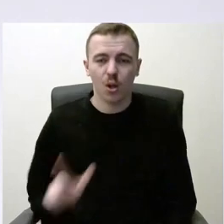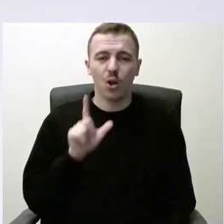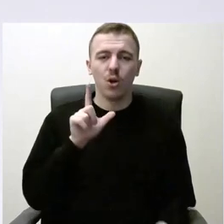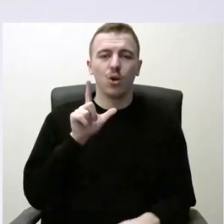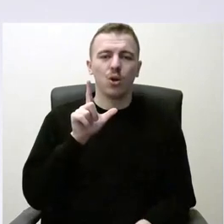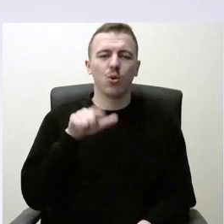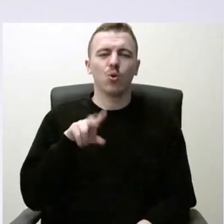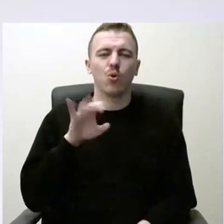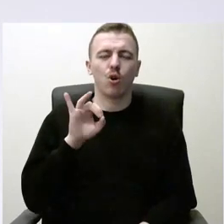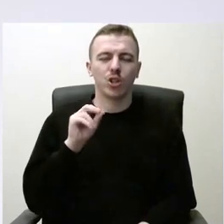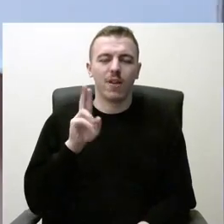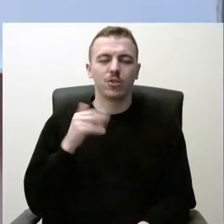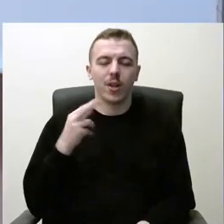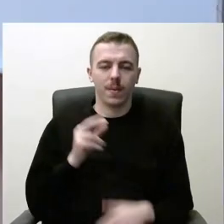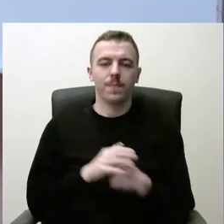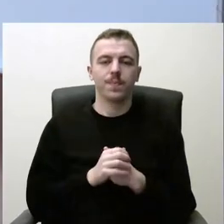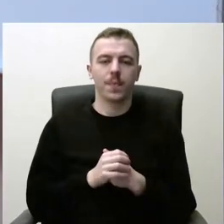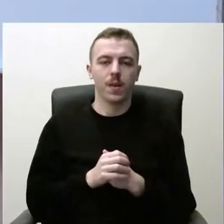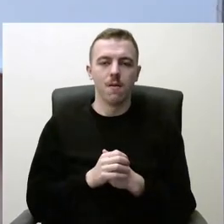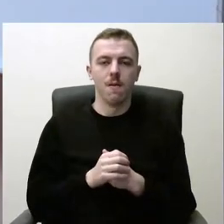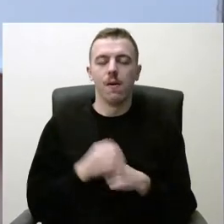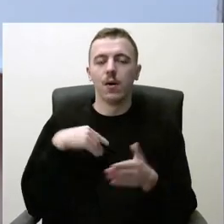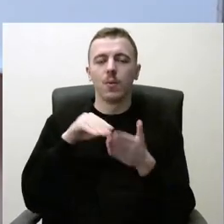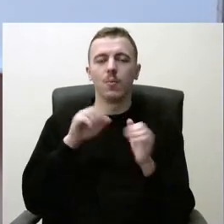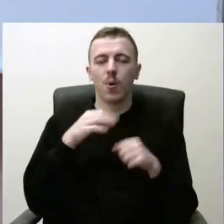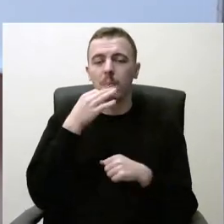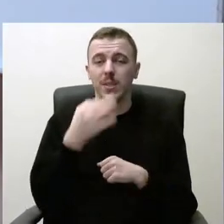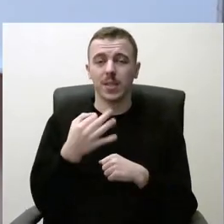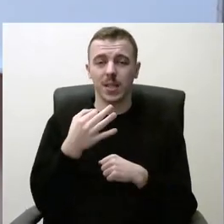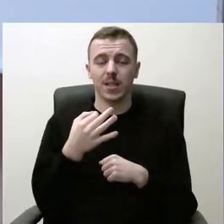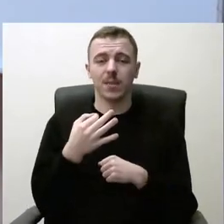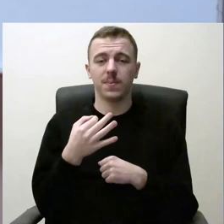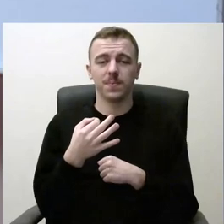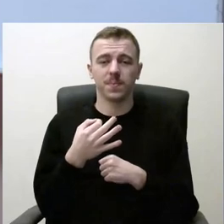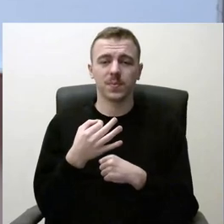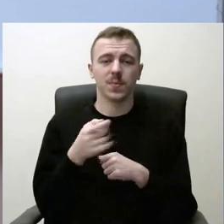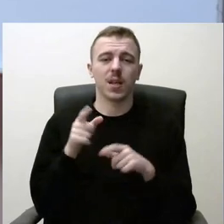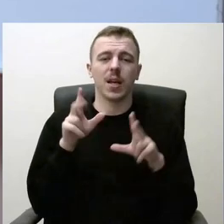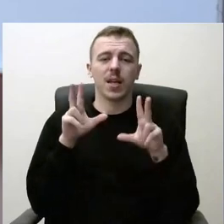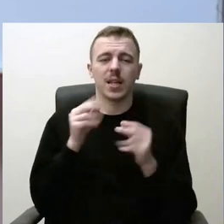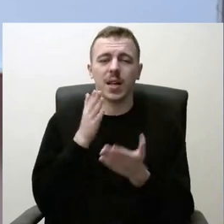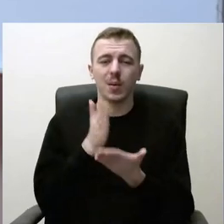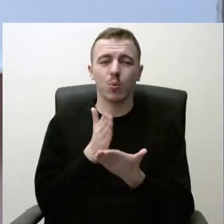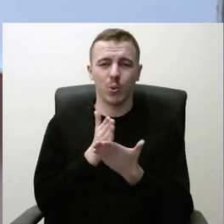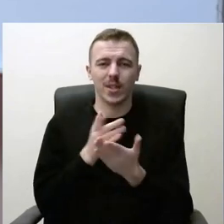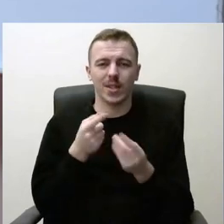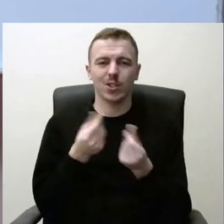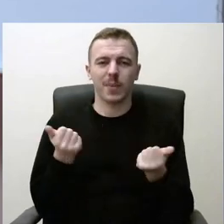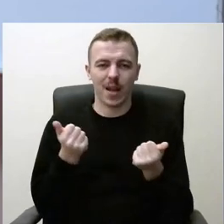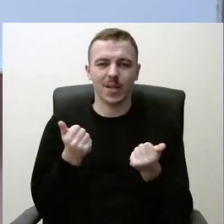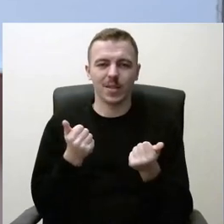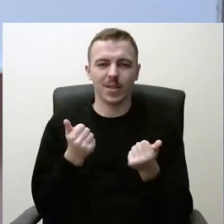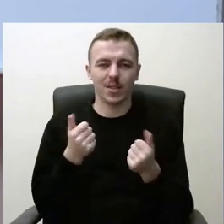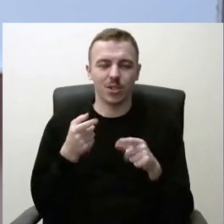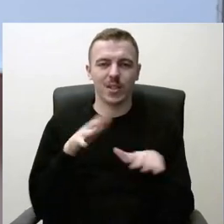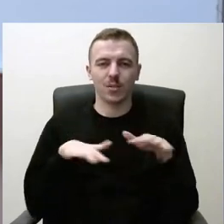minėjau, dar kartai tikrai galiu pasakyti, kad tai tikrai būtina spręsti susidariusią